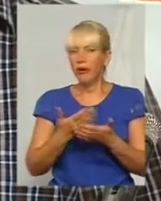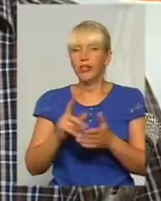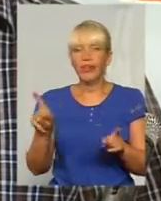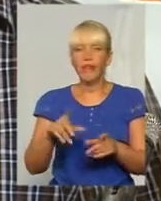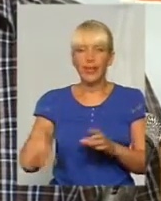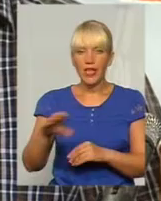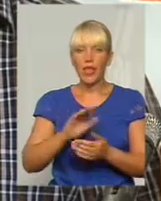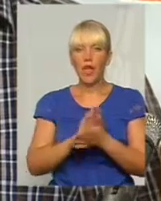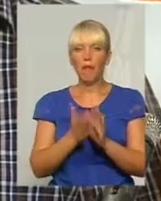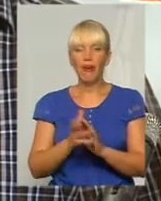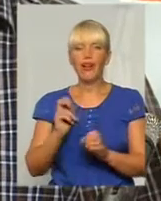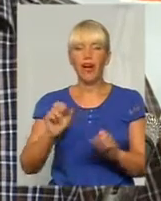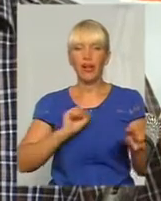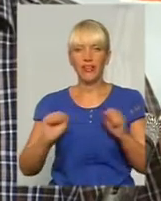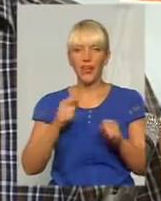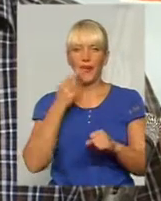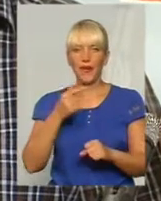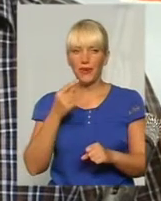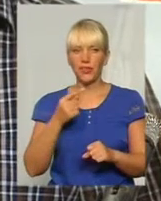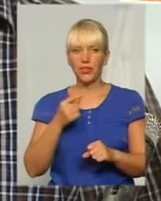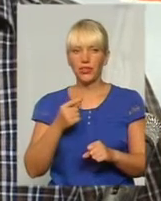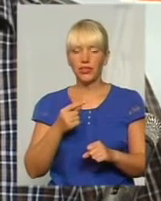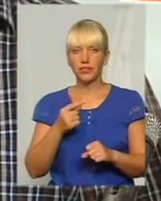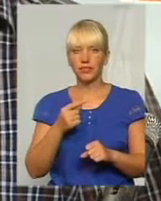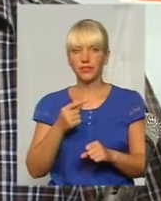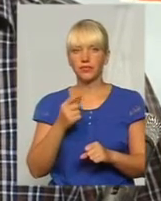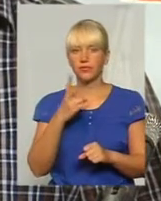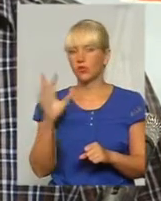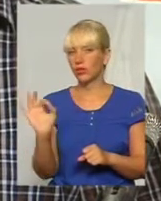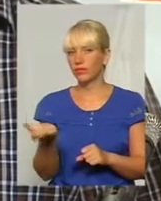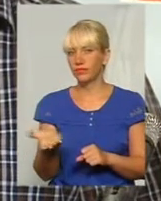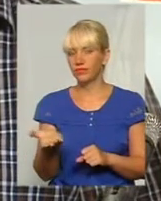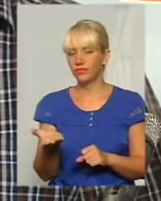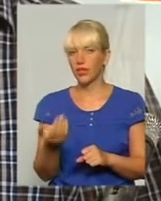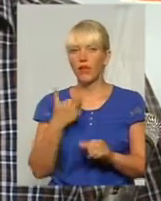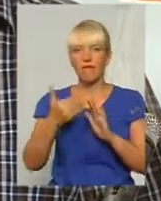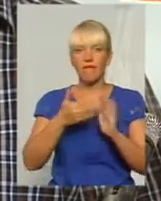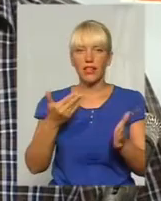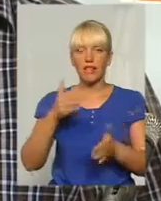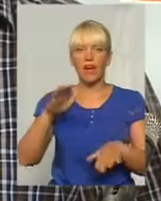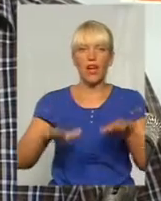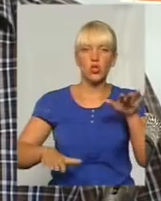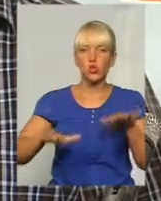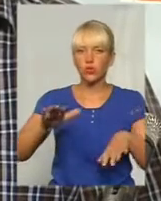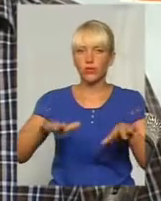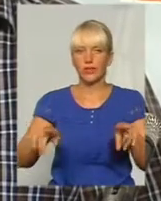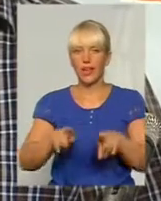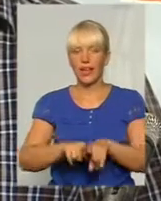керівники ради, що вони гарно працюють на комісіях. Але, ну, випекає сумніві така ситуація, коли